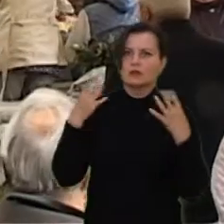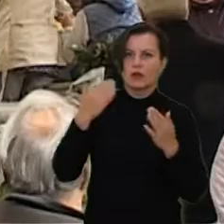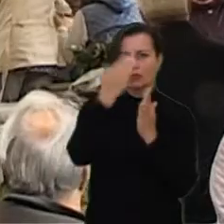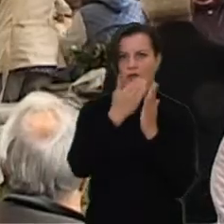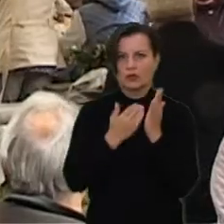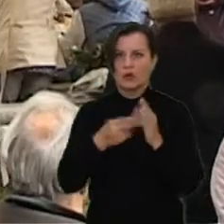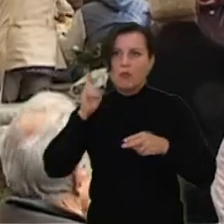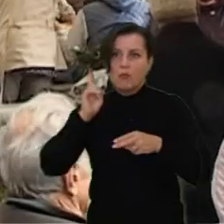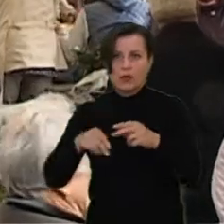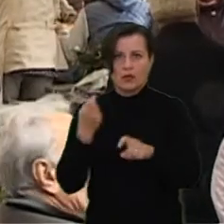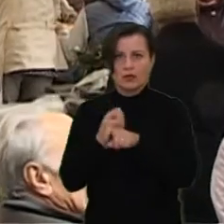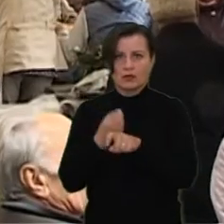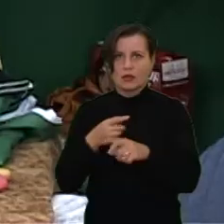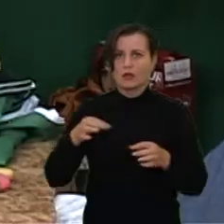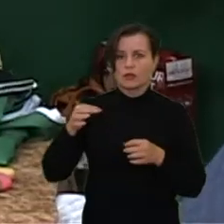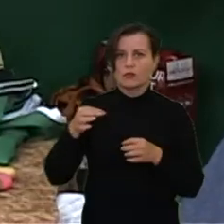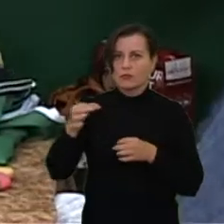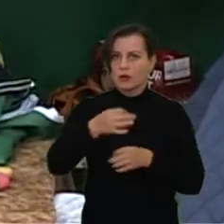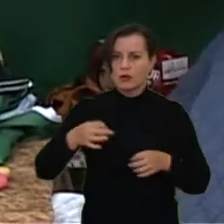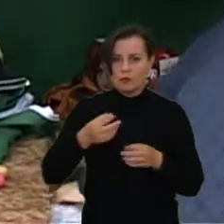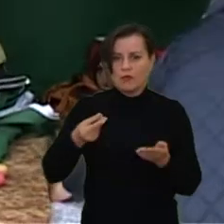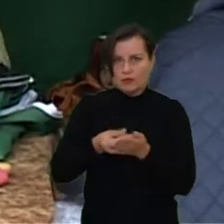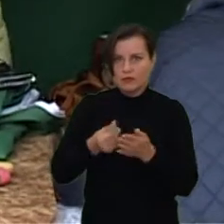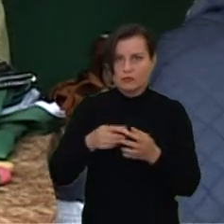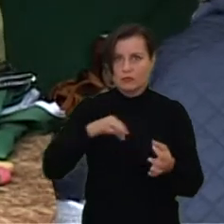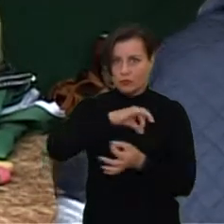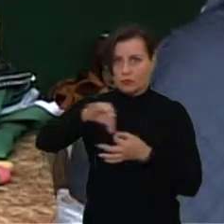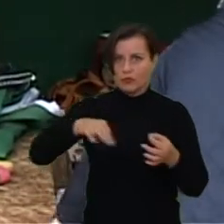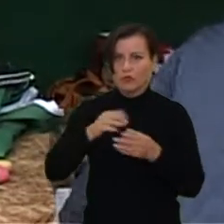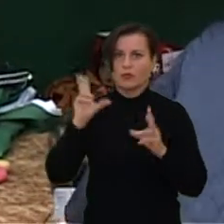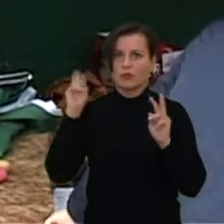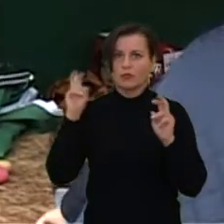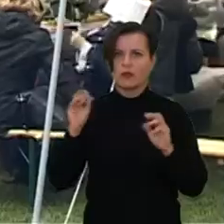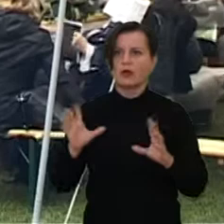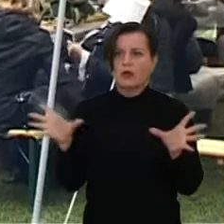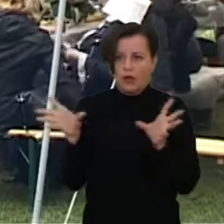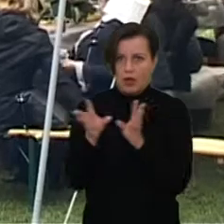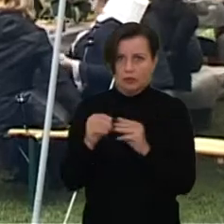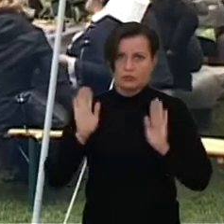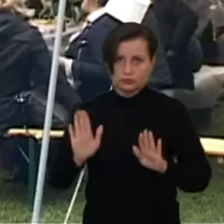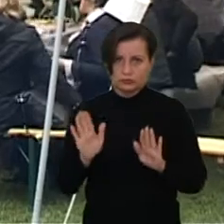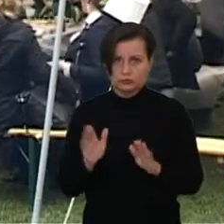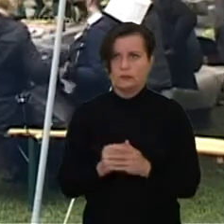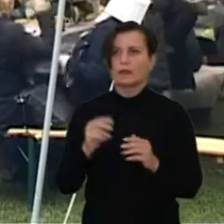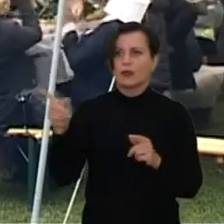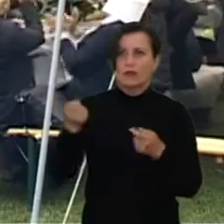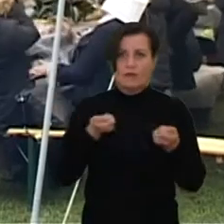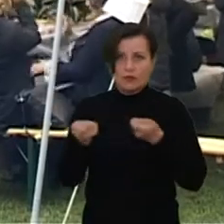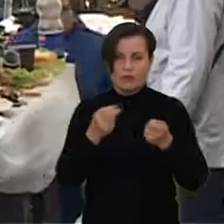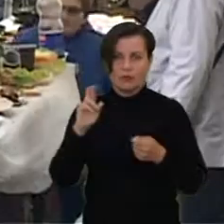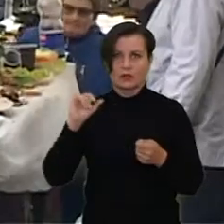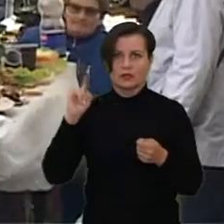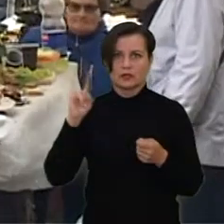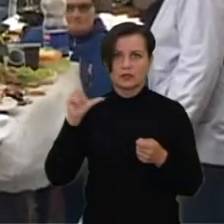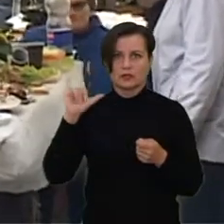savivalgybės finansuotą projektą Būkime kartu. Projekto iniciatoriai amatų būrelio vadovė Regina Lilienė minėjo,